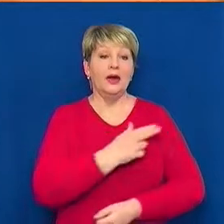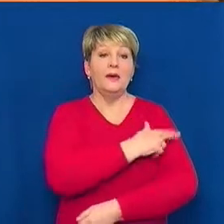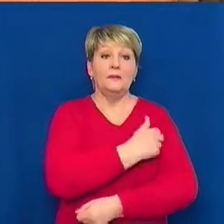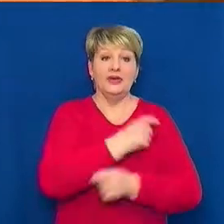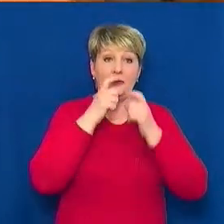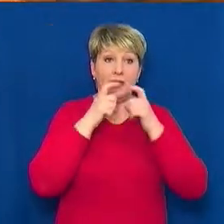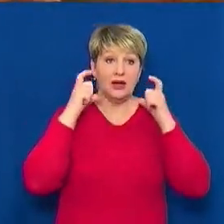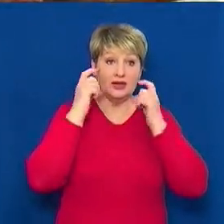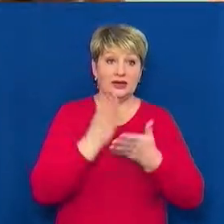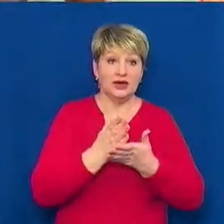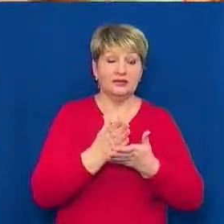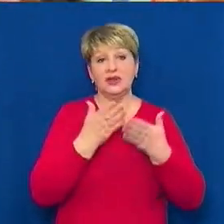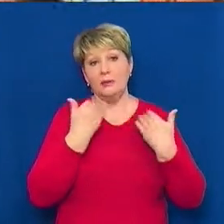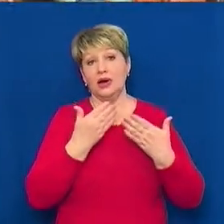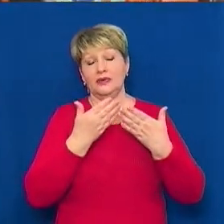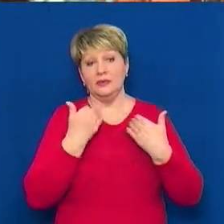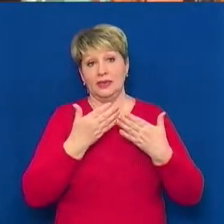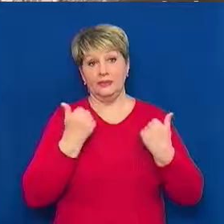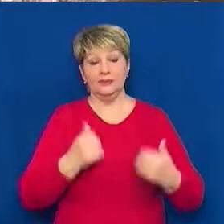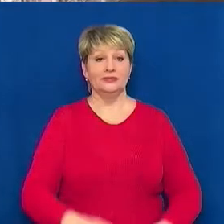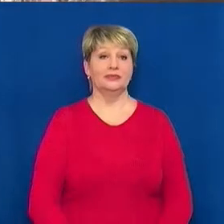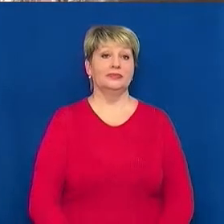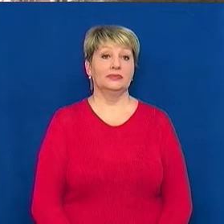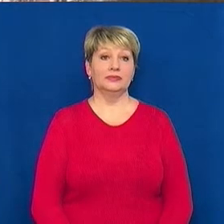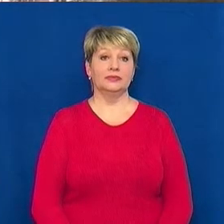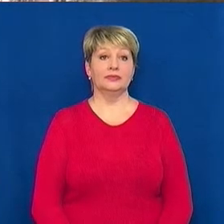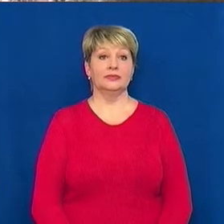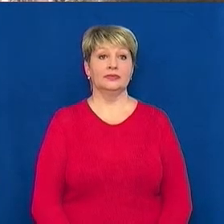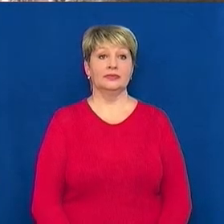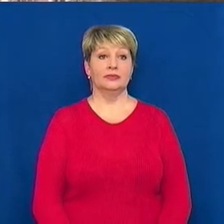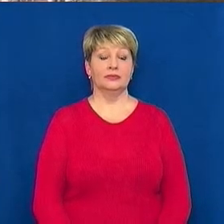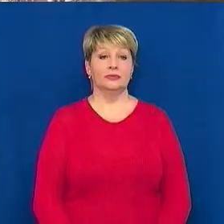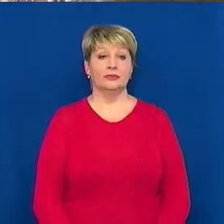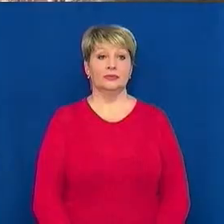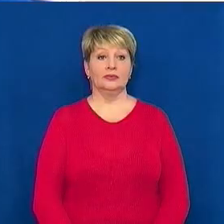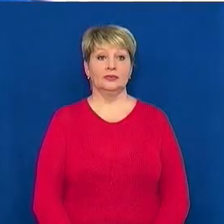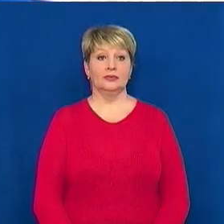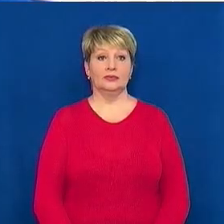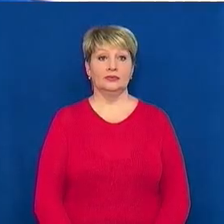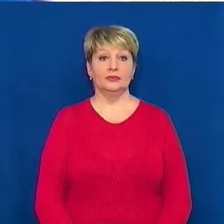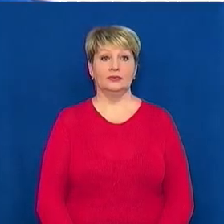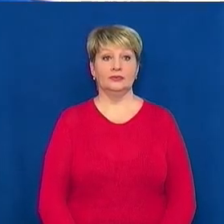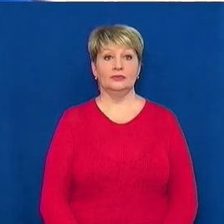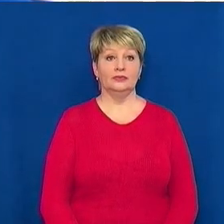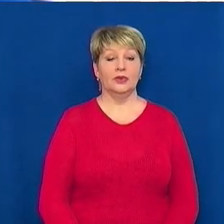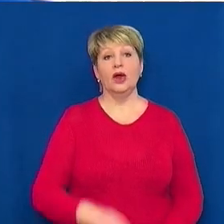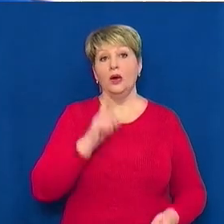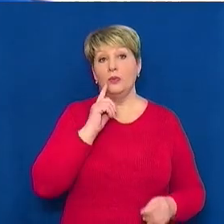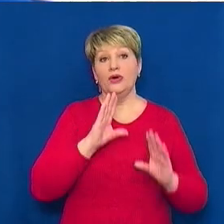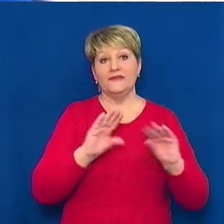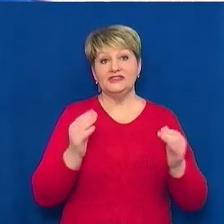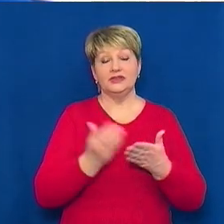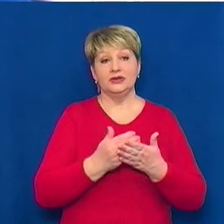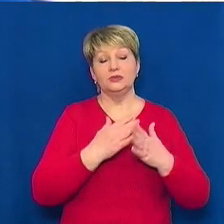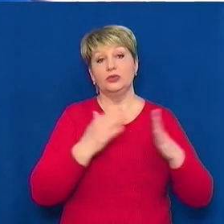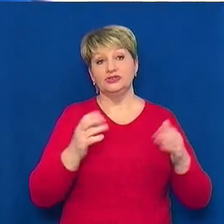є, немає?» Ольга Котляр, Максим Шевченко. Новини на Суспільному. Черкащина. Наразі це всі новини. Більше